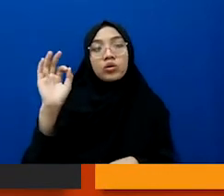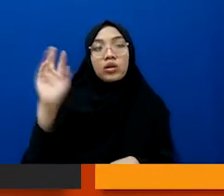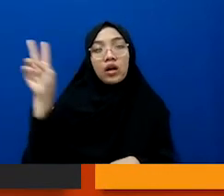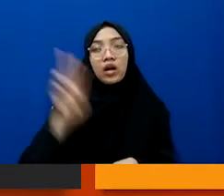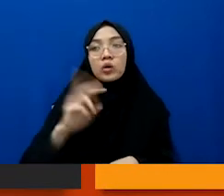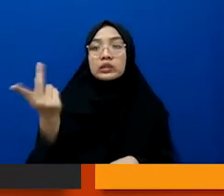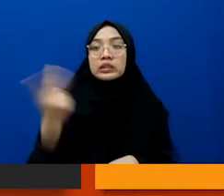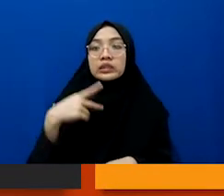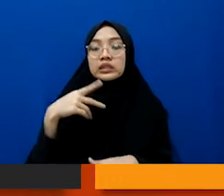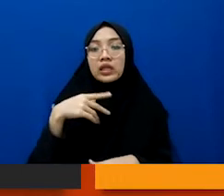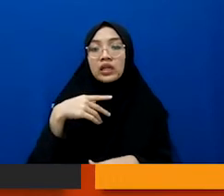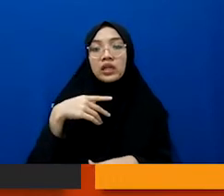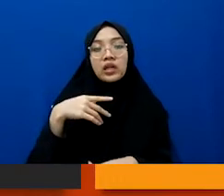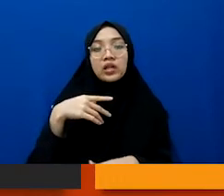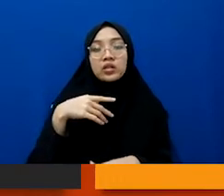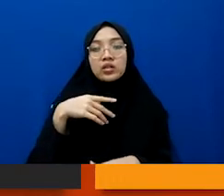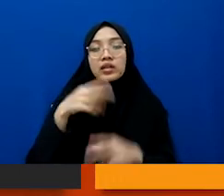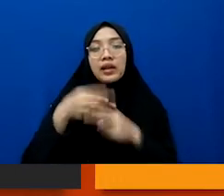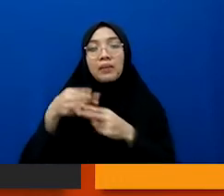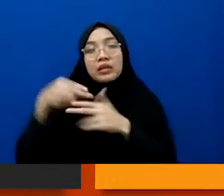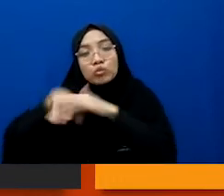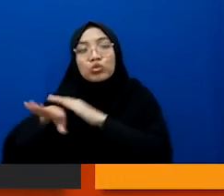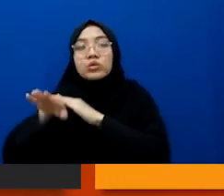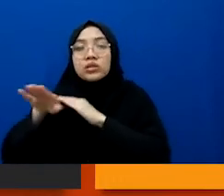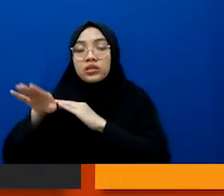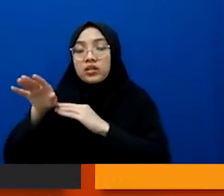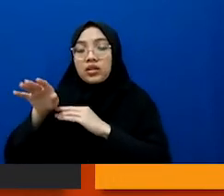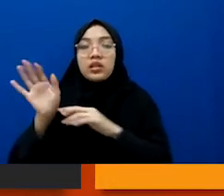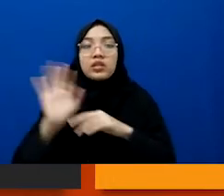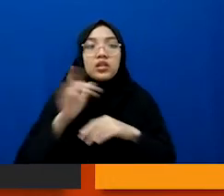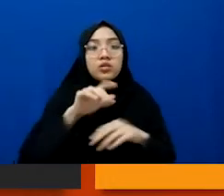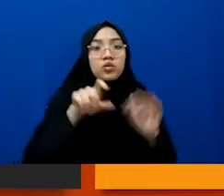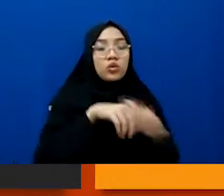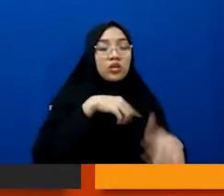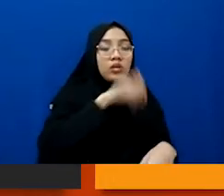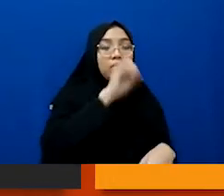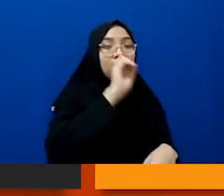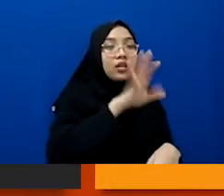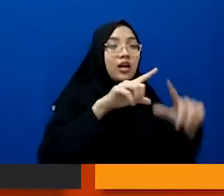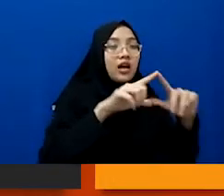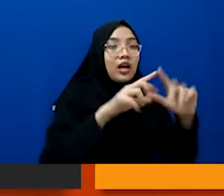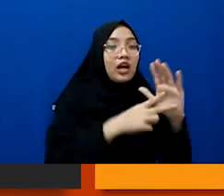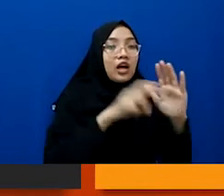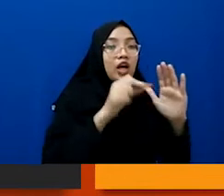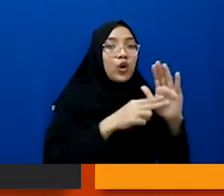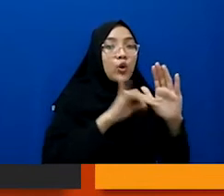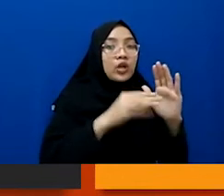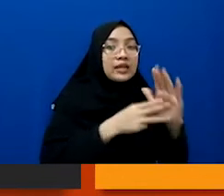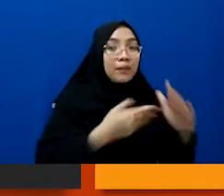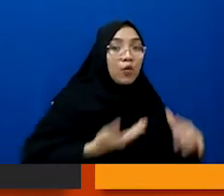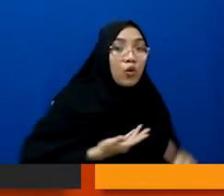kita samarkan juga gitu kan jangan sampai kita ketika ngomong apa menganonimkan korban